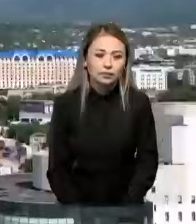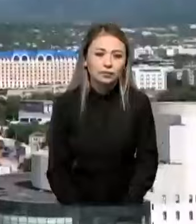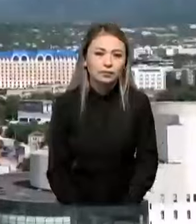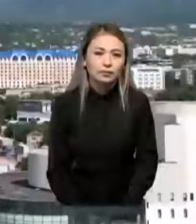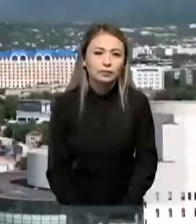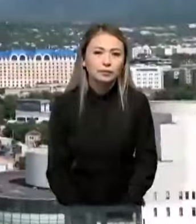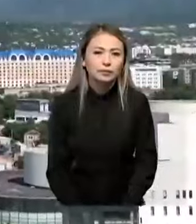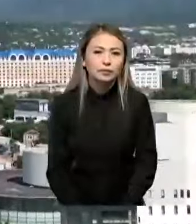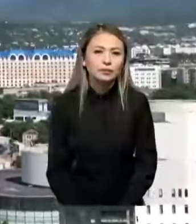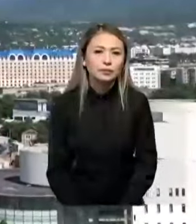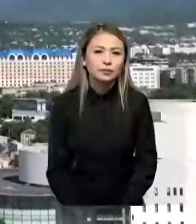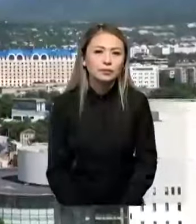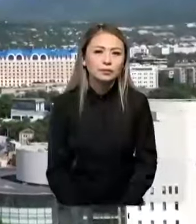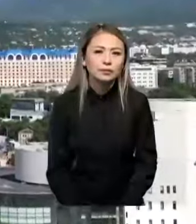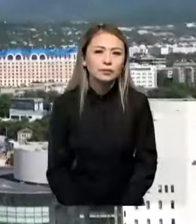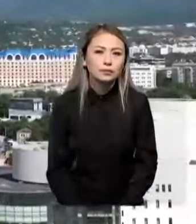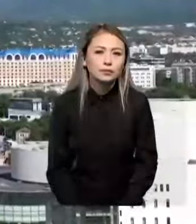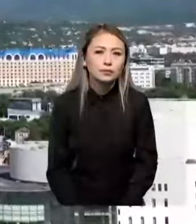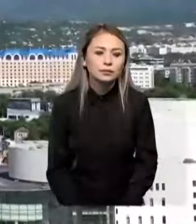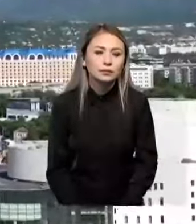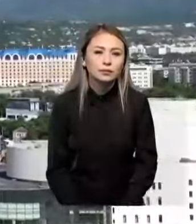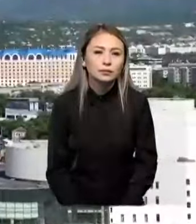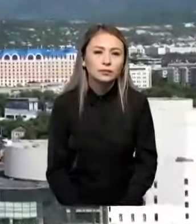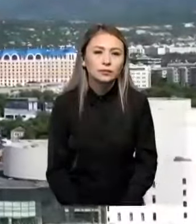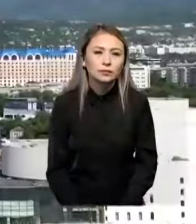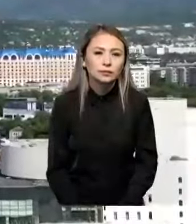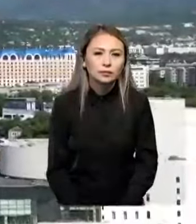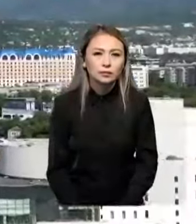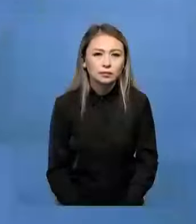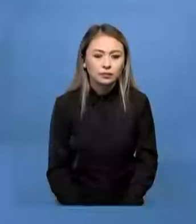Президенттелер радиокешендің көмегімен 24 кейзі.